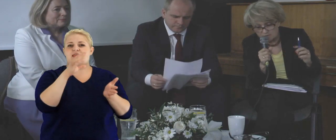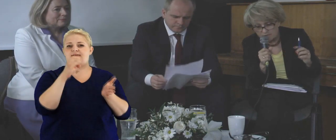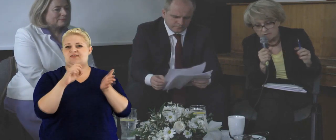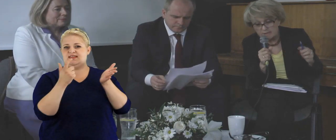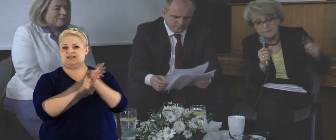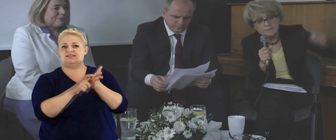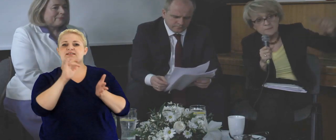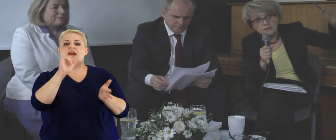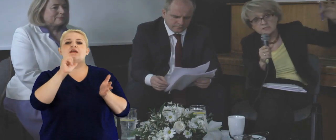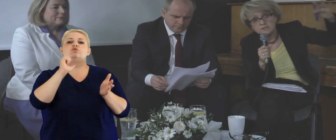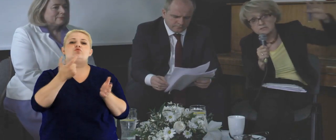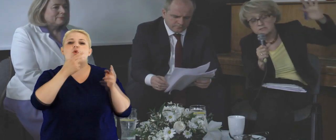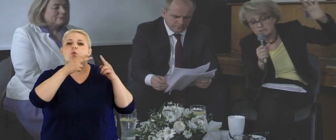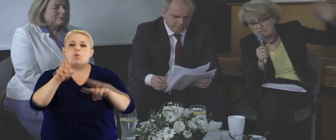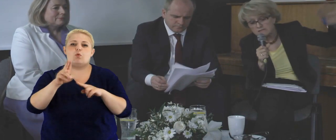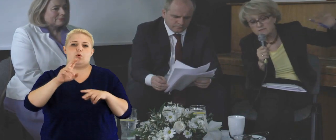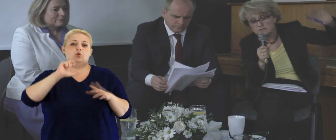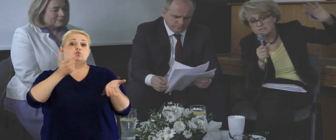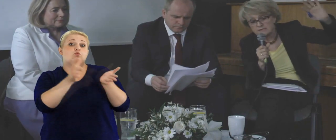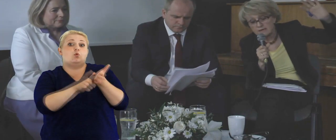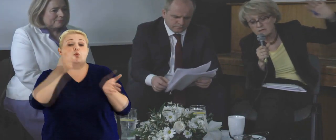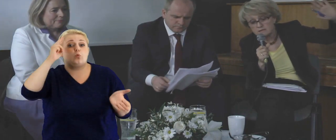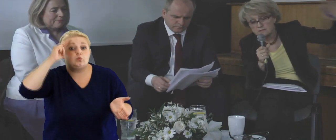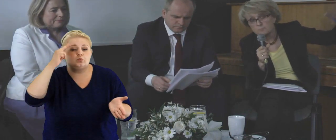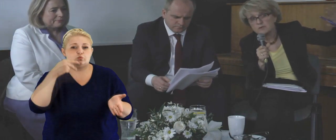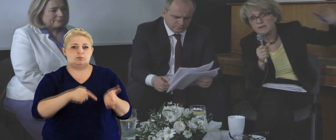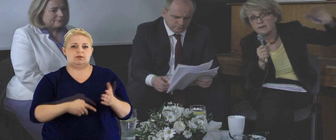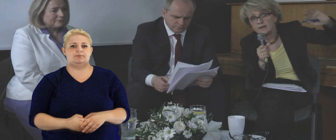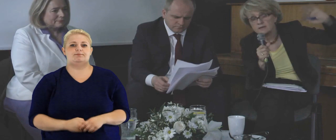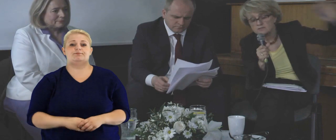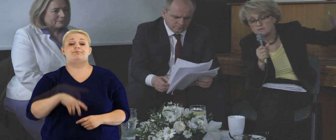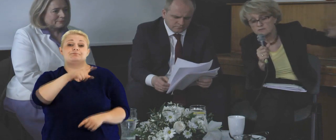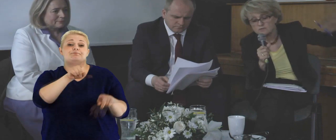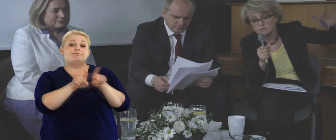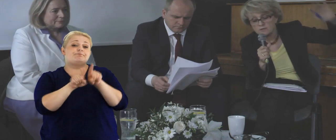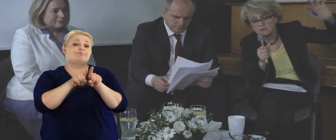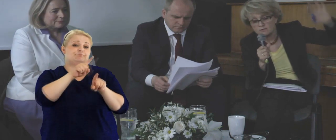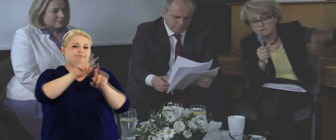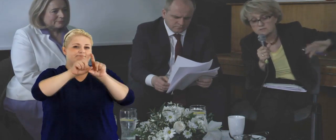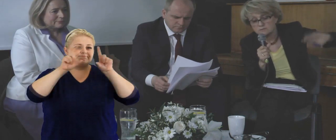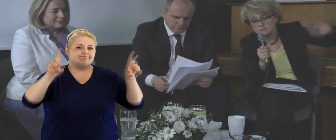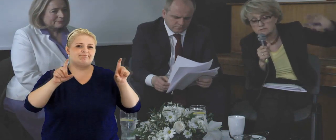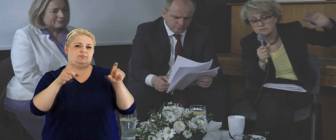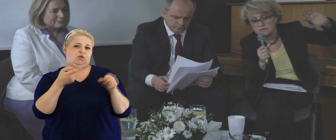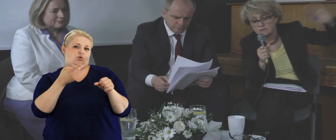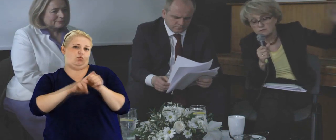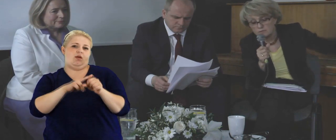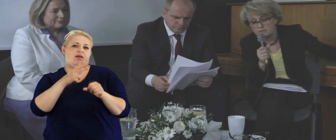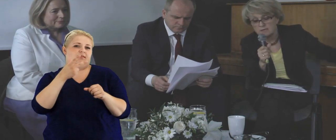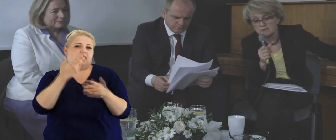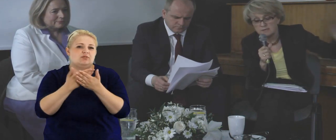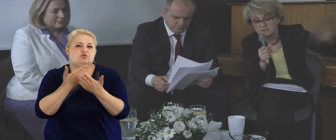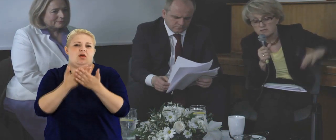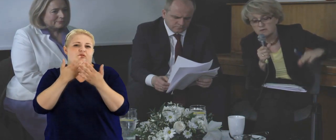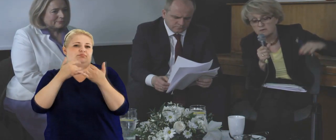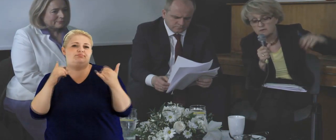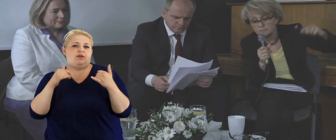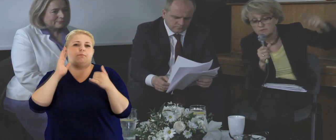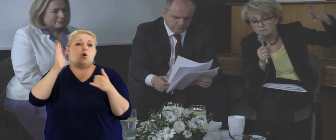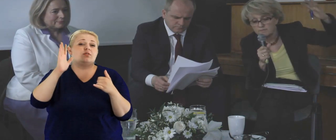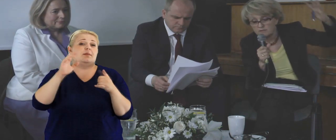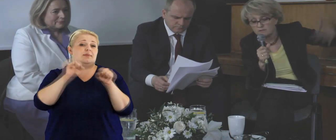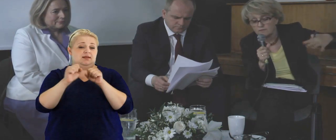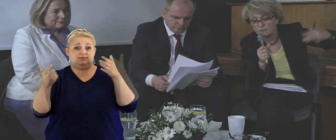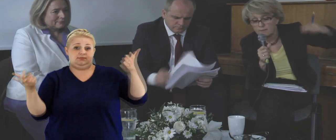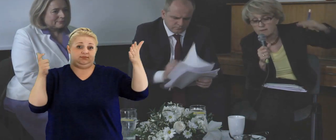15 kwietnia, gdzie jest i definicja i co podlega i co się rozumie i które instytucje i które nie i dlaczego